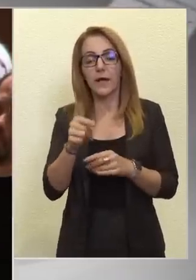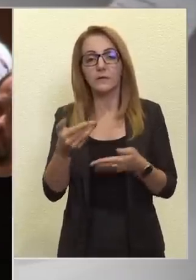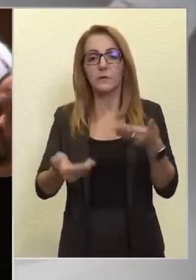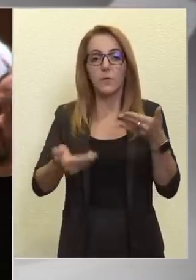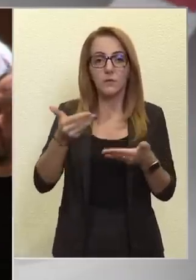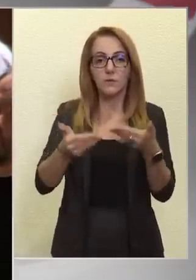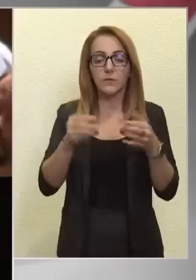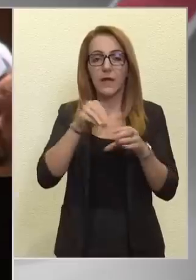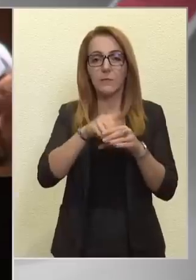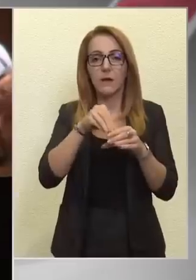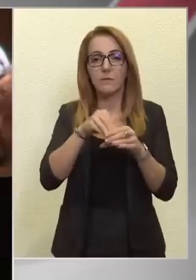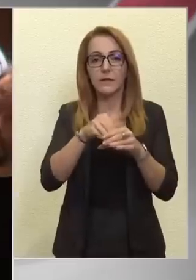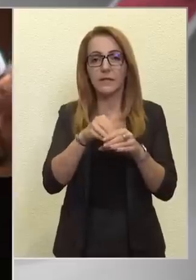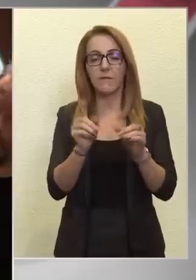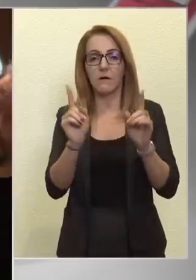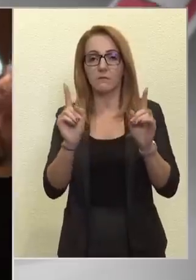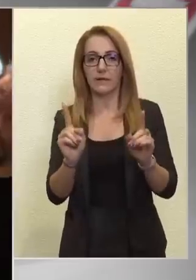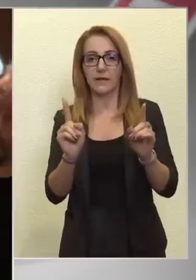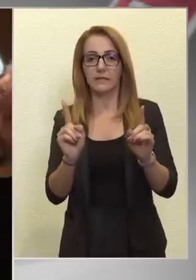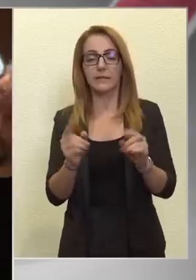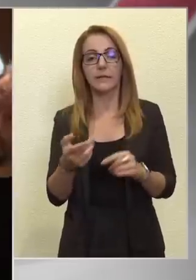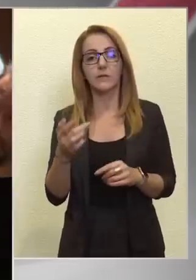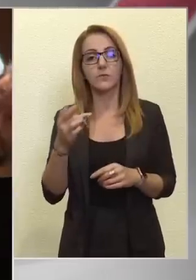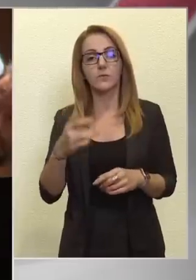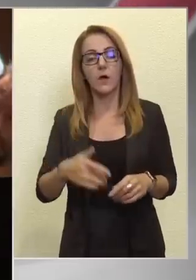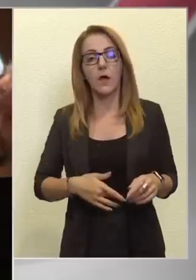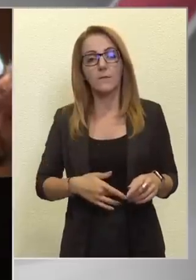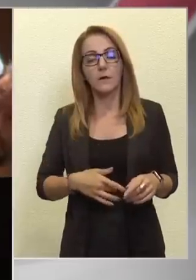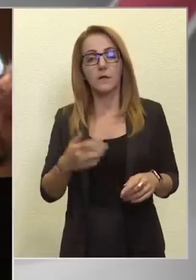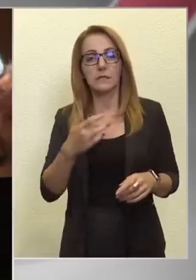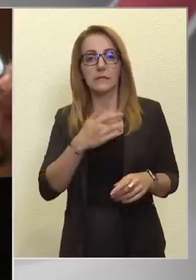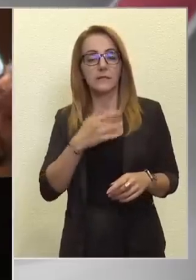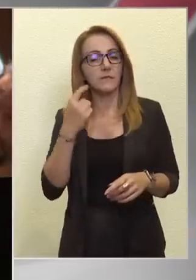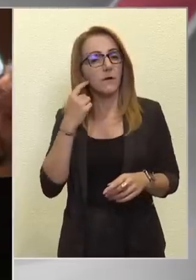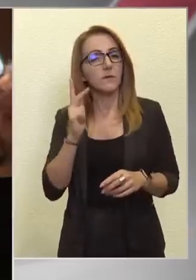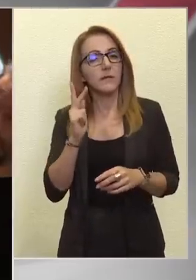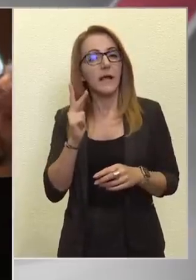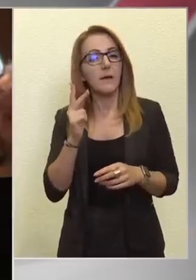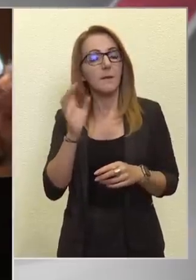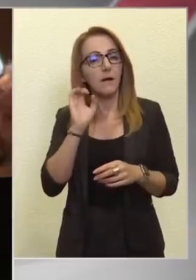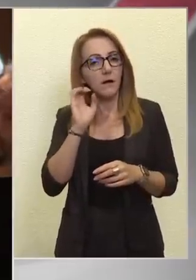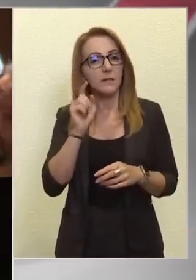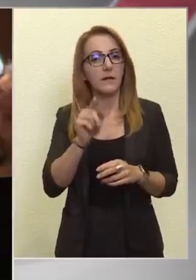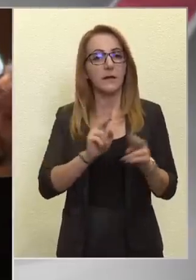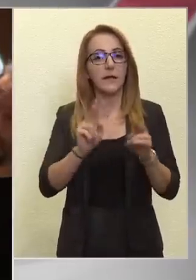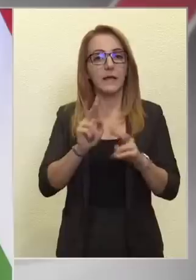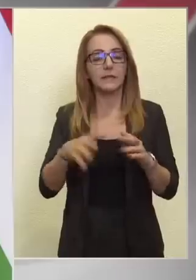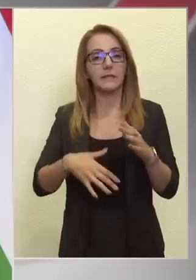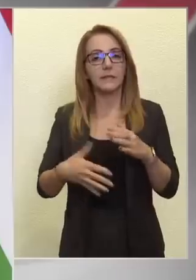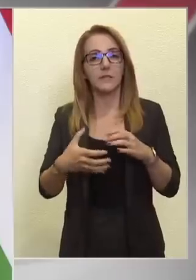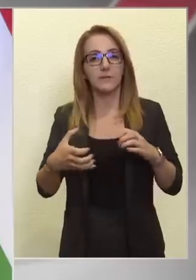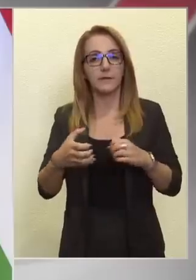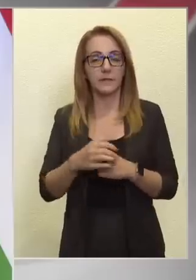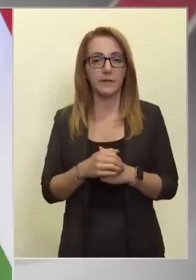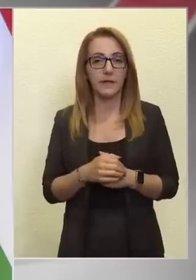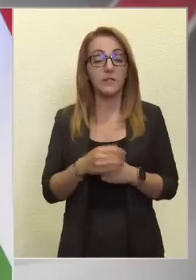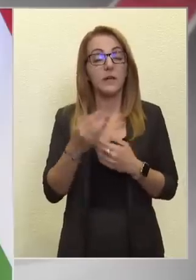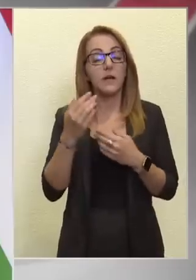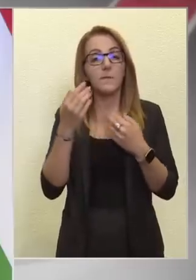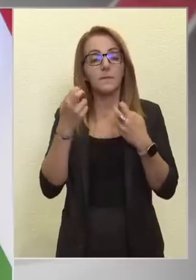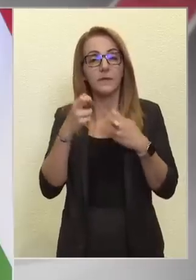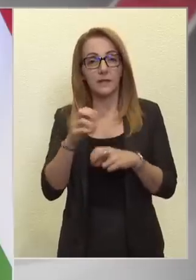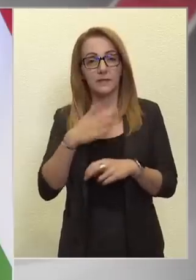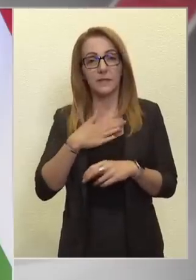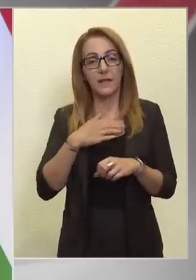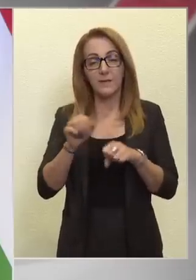a kettő között, hogy ebben benne van ez a bekezdés, hogy a magzati szívhangot meg kell hallgáltatni azokkal, akik terességmegszakításra jelentkeznek. Elhiszi nekem azt, hogy a kormány